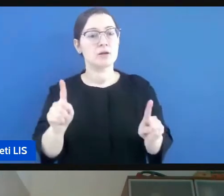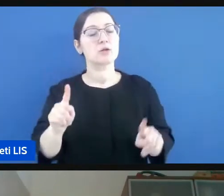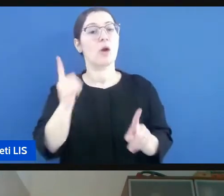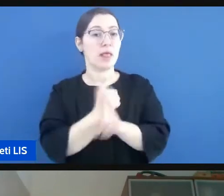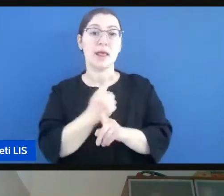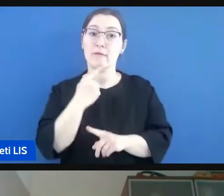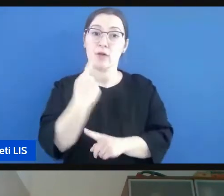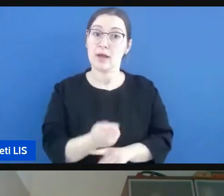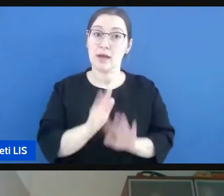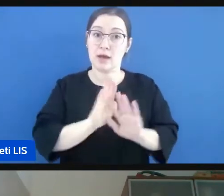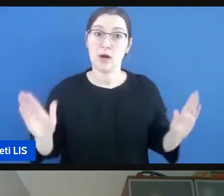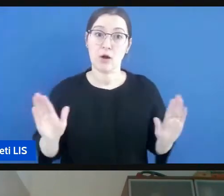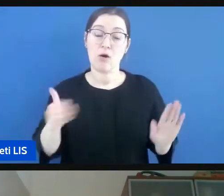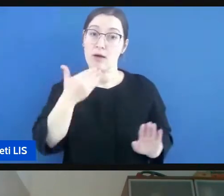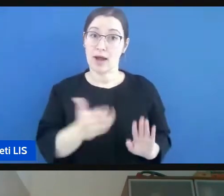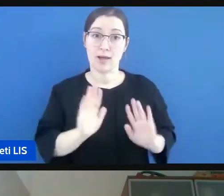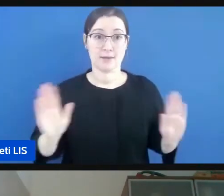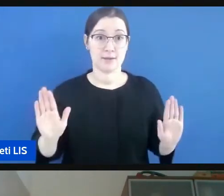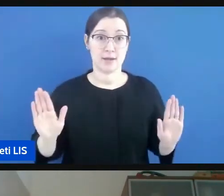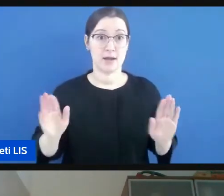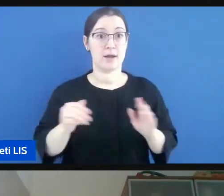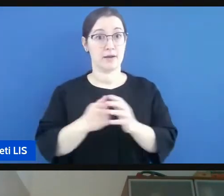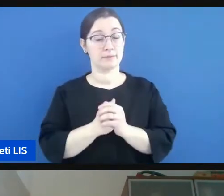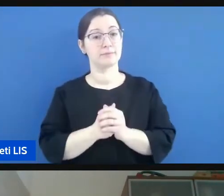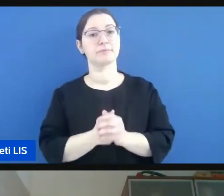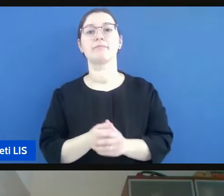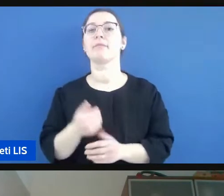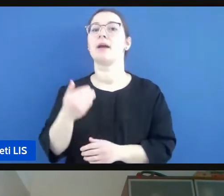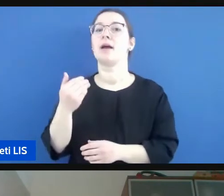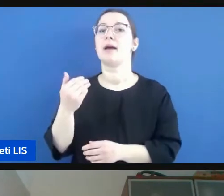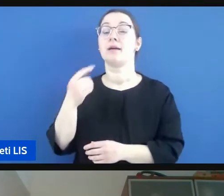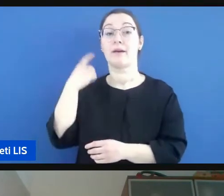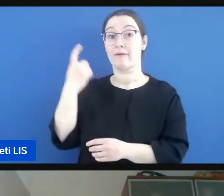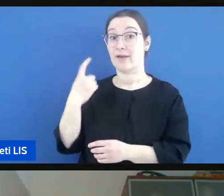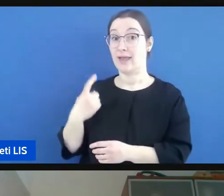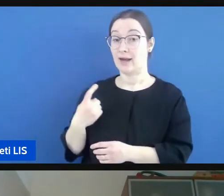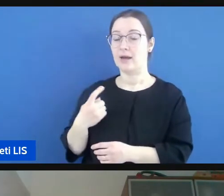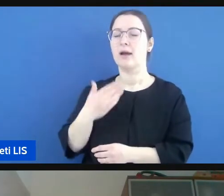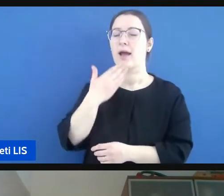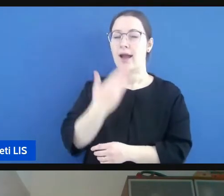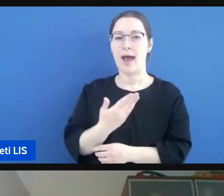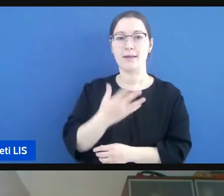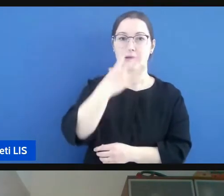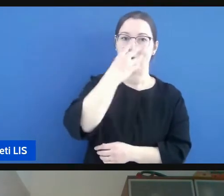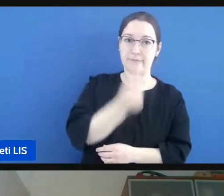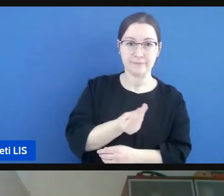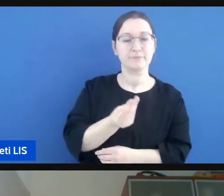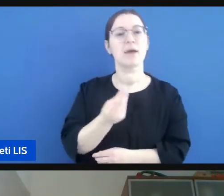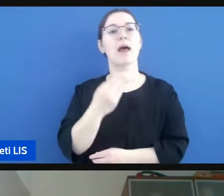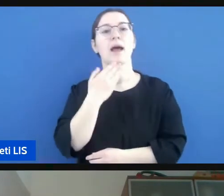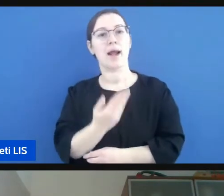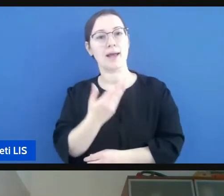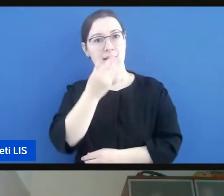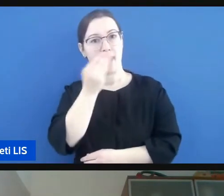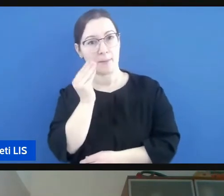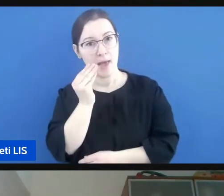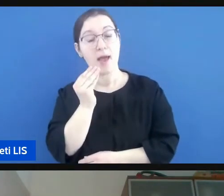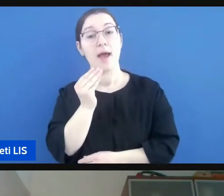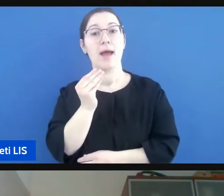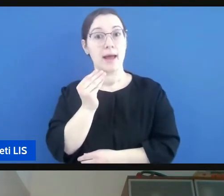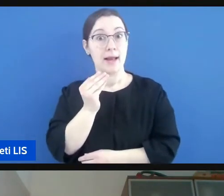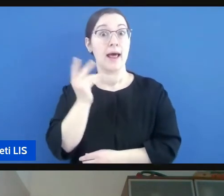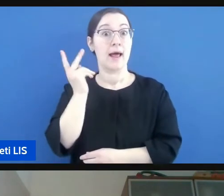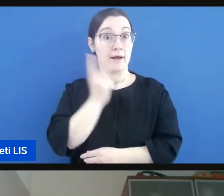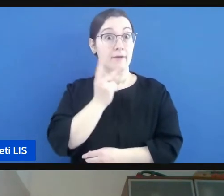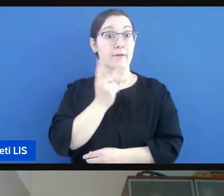grazie grazie a Francesca e a Carmela anche perché appunto ci fanno comprendere una cosa molto